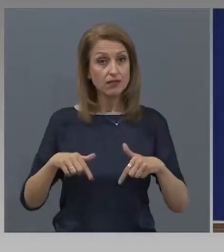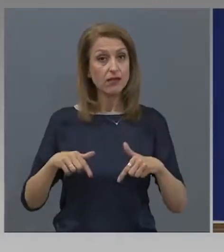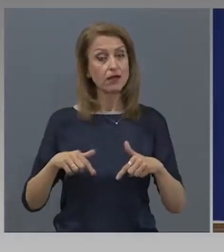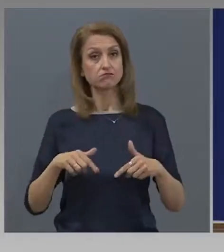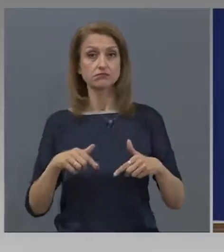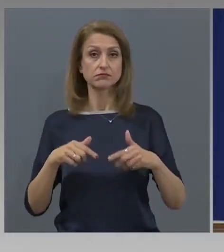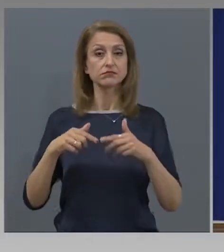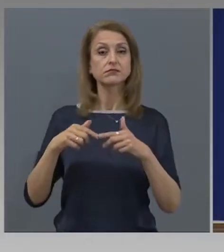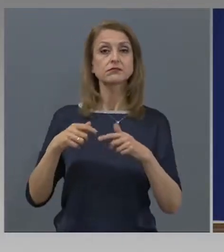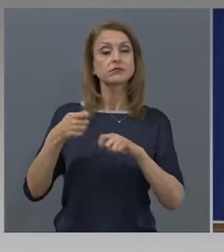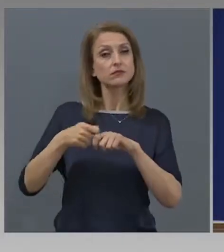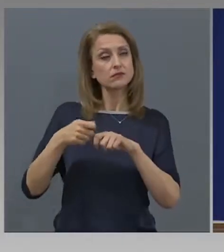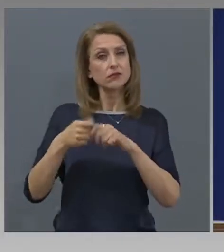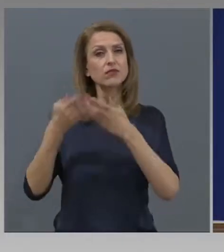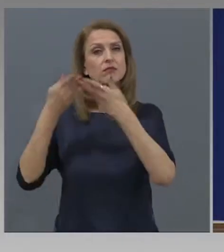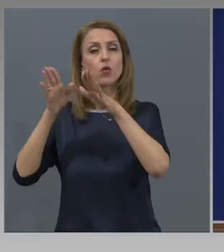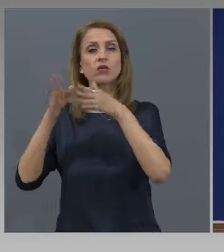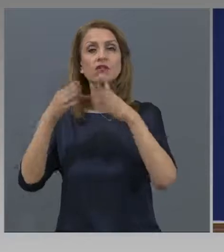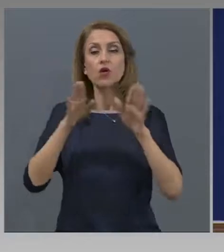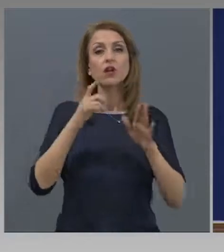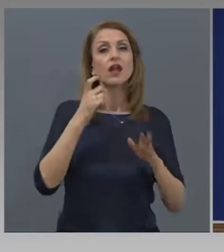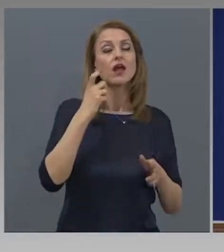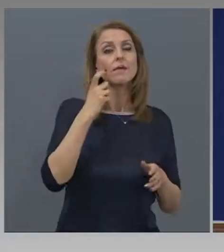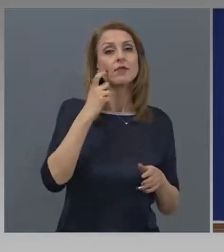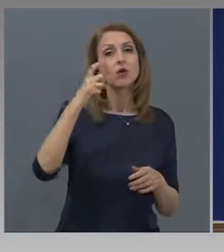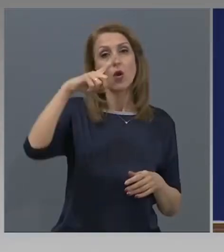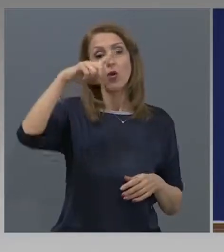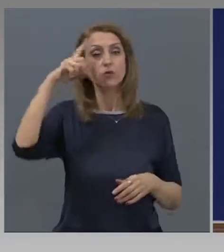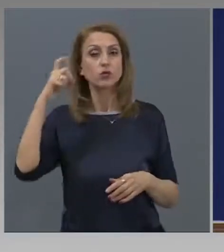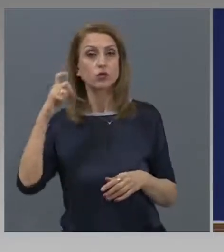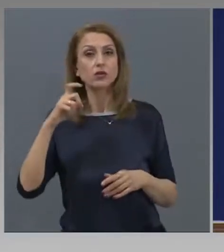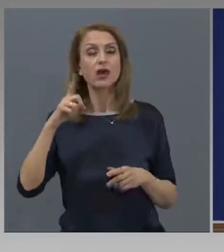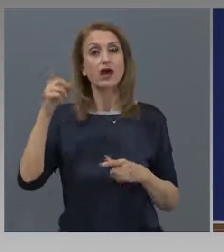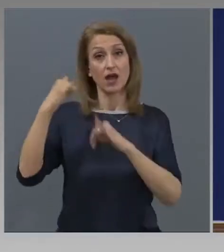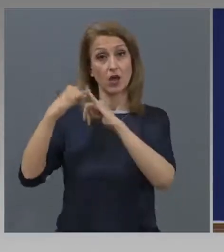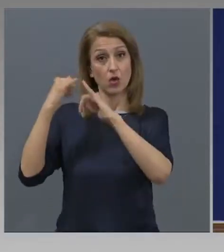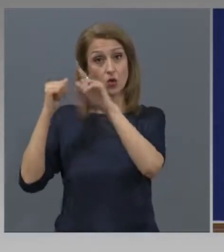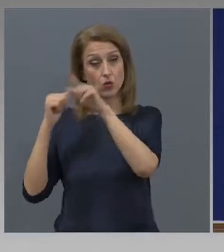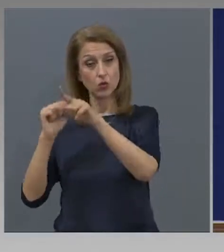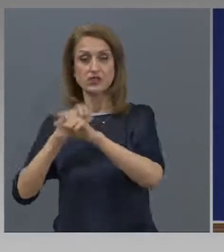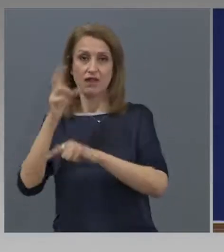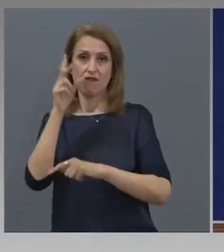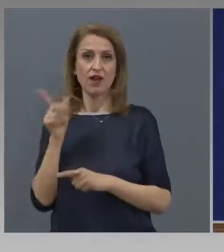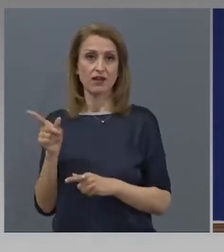офиси на бюрото по труда в Русия и в Варна.